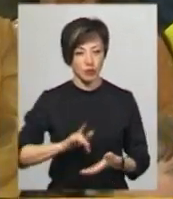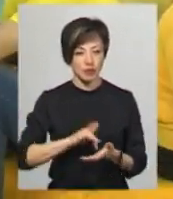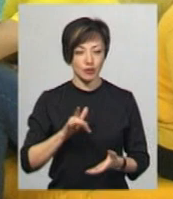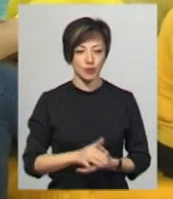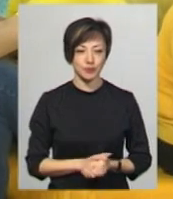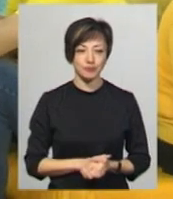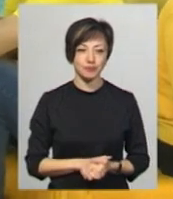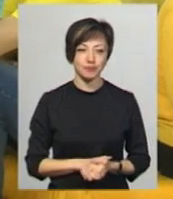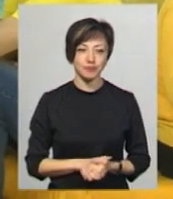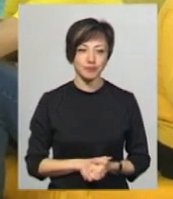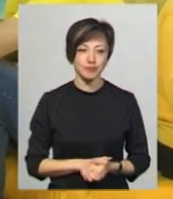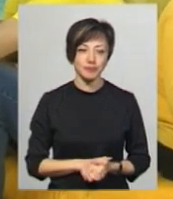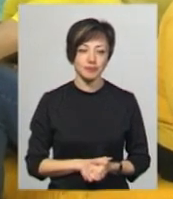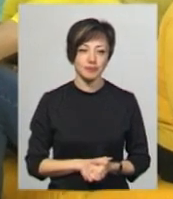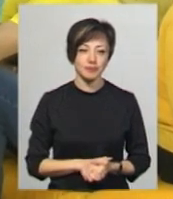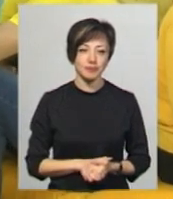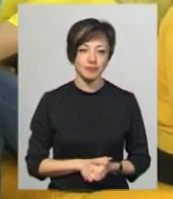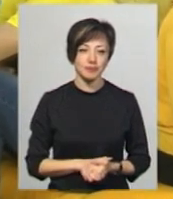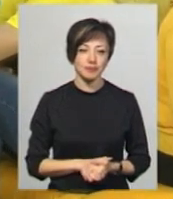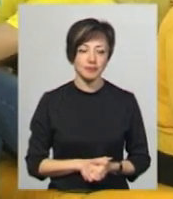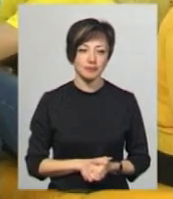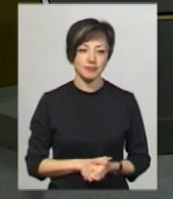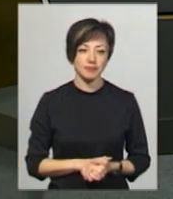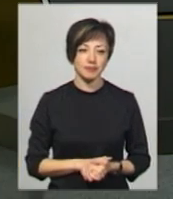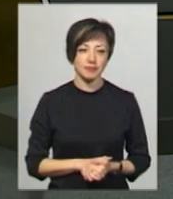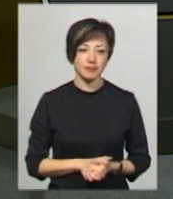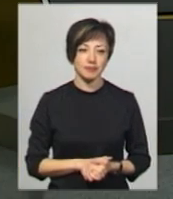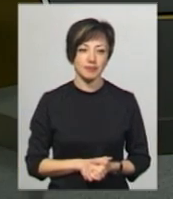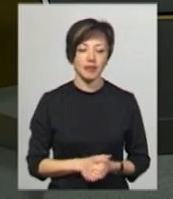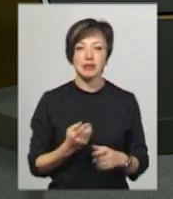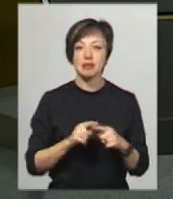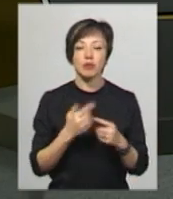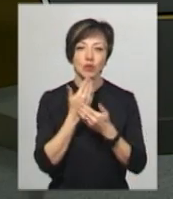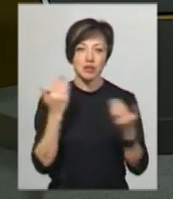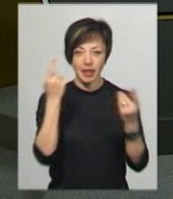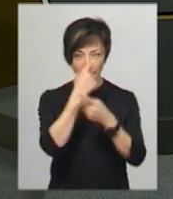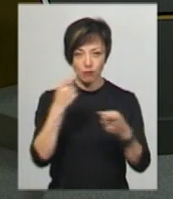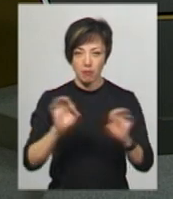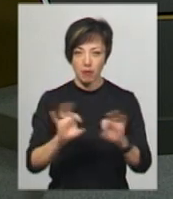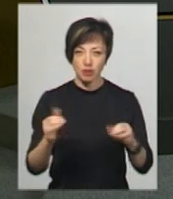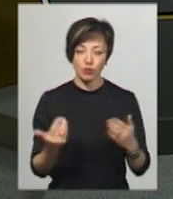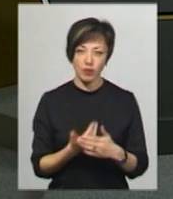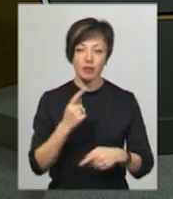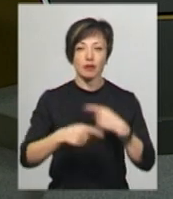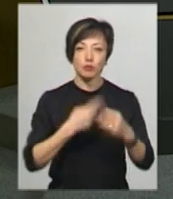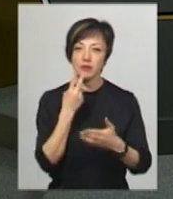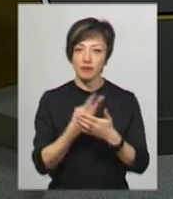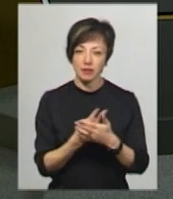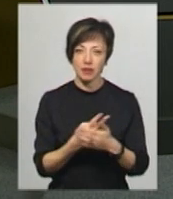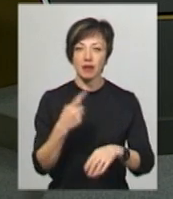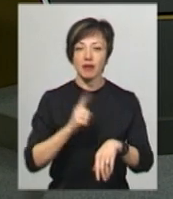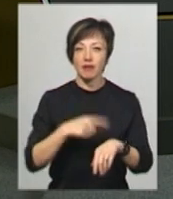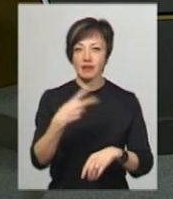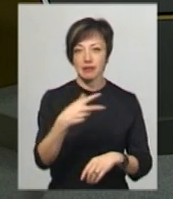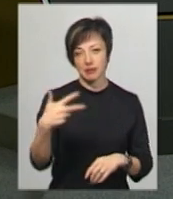Вікторія Зелінська, Іван Мовчан, новини «Поділляцентр». Це була остання інформація цього випуску. Наступний дивіться вже о